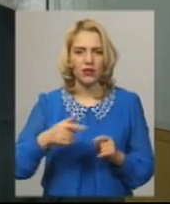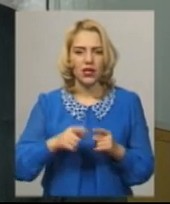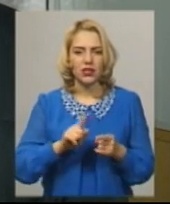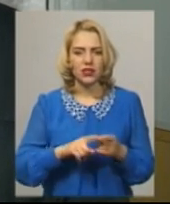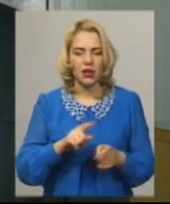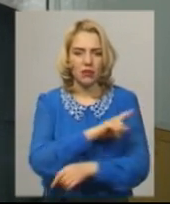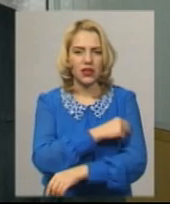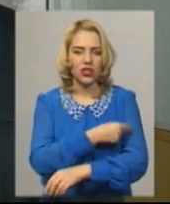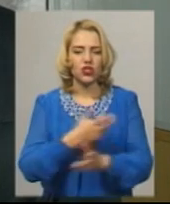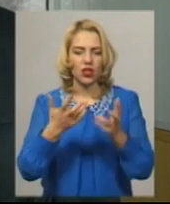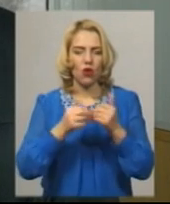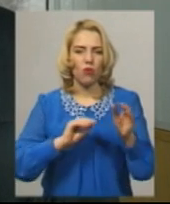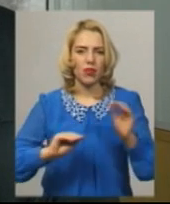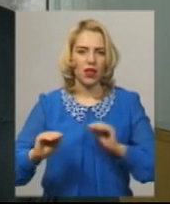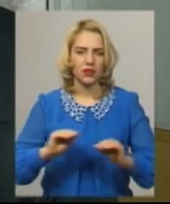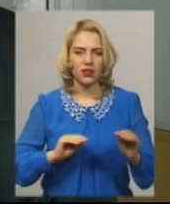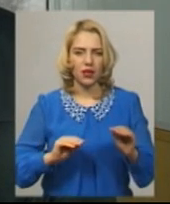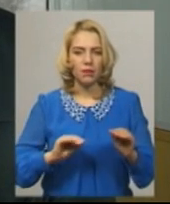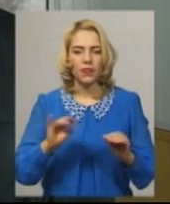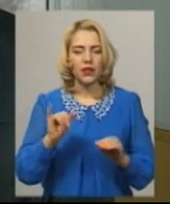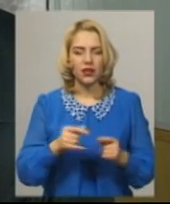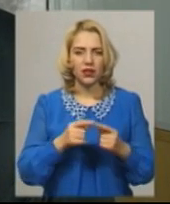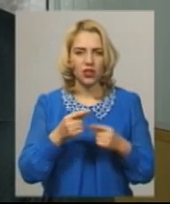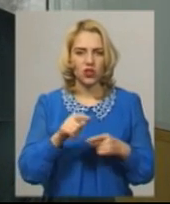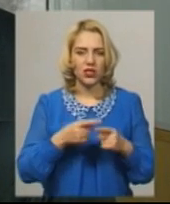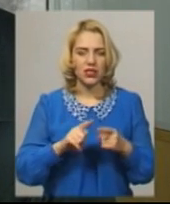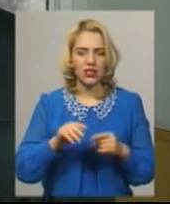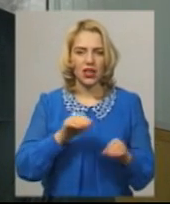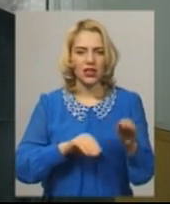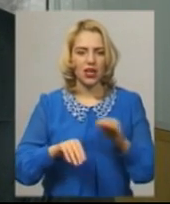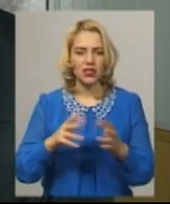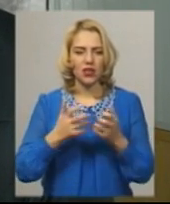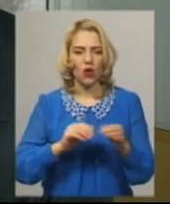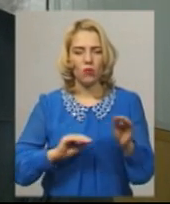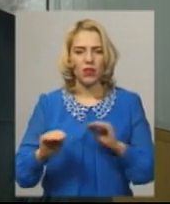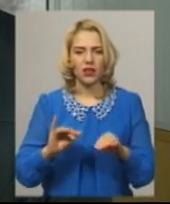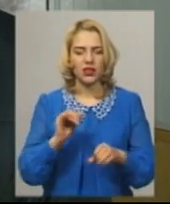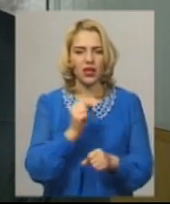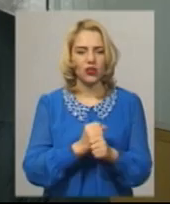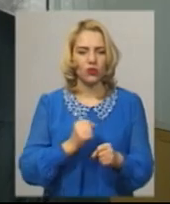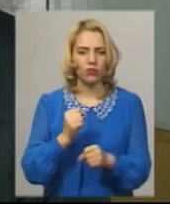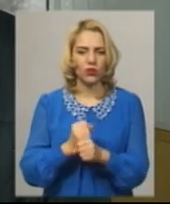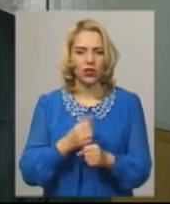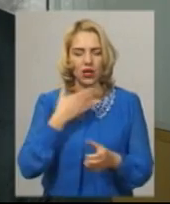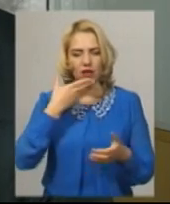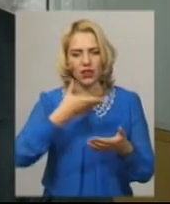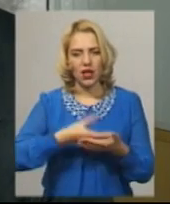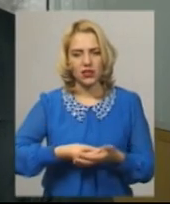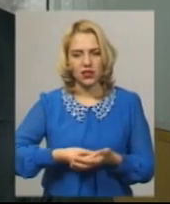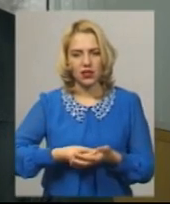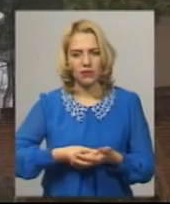мільйонів – це медичне обладнання, остаткування. А інше – це складається обладнання і роботи,